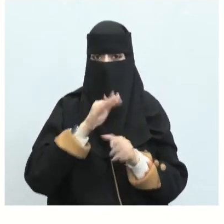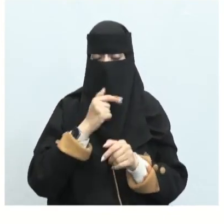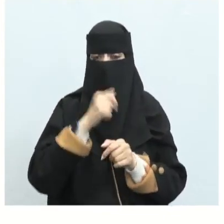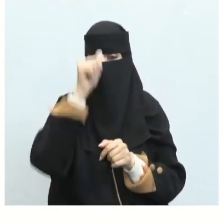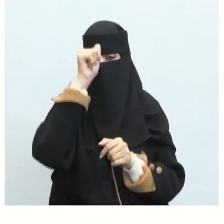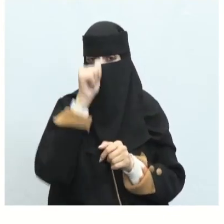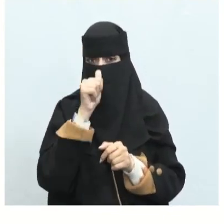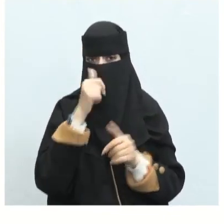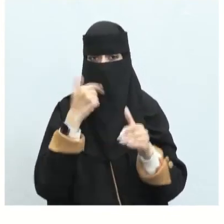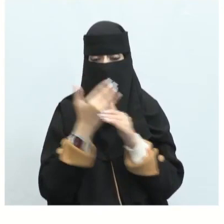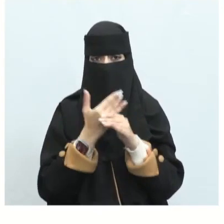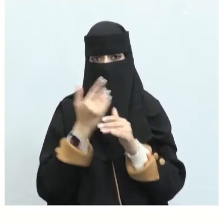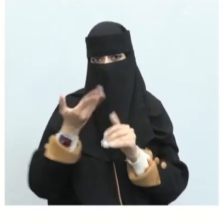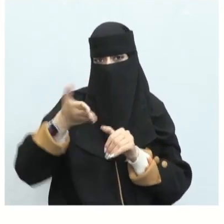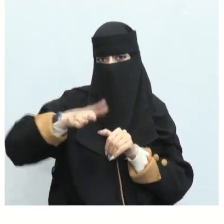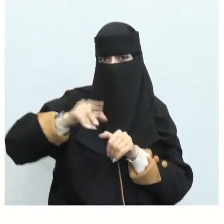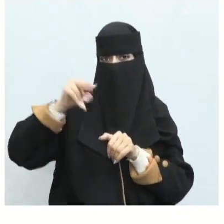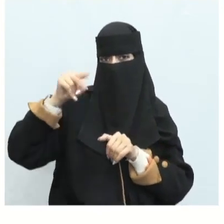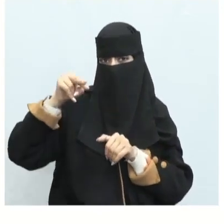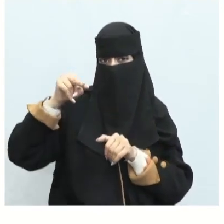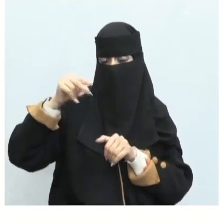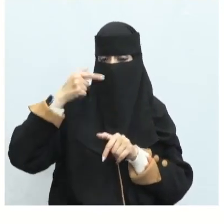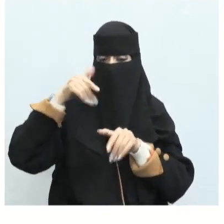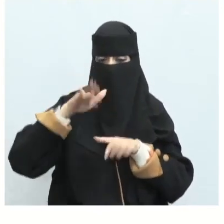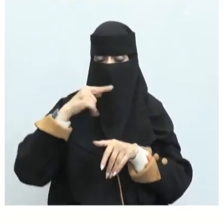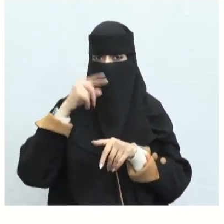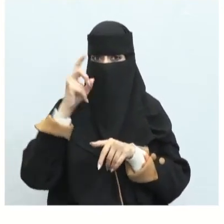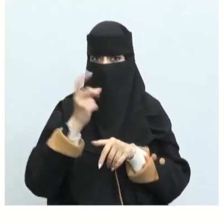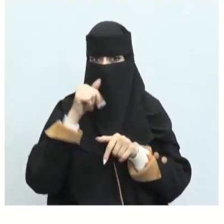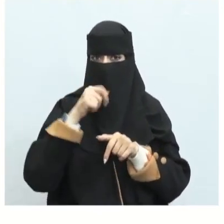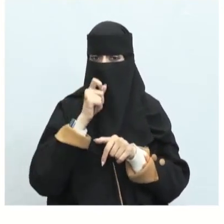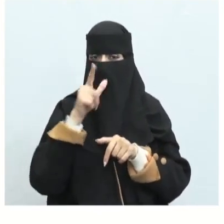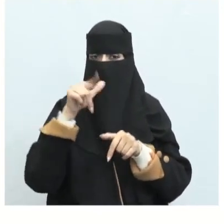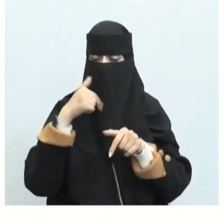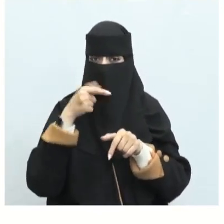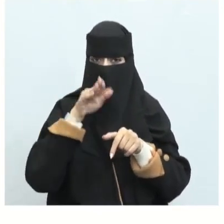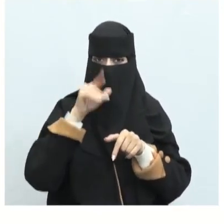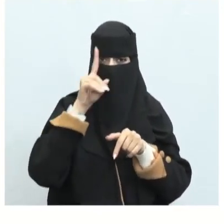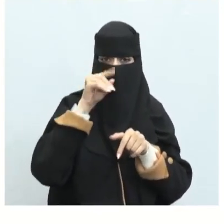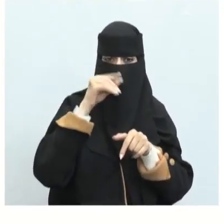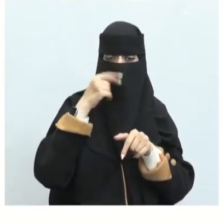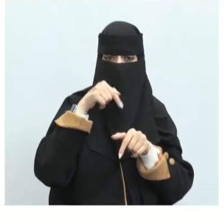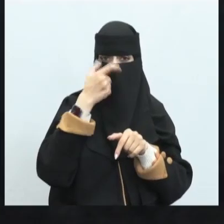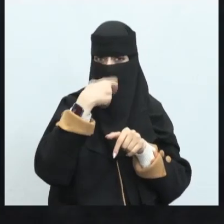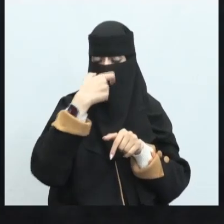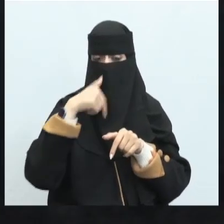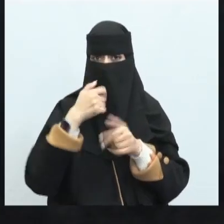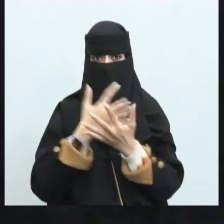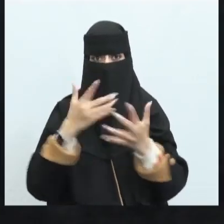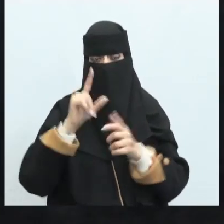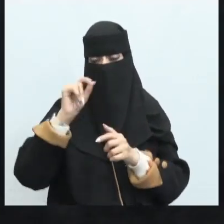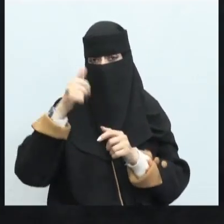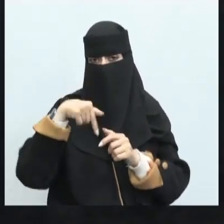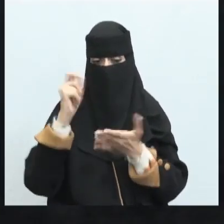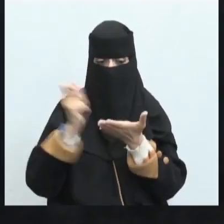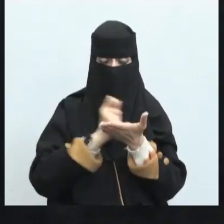عن فقدها وشدة فقدها لصخر وإضا لاحظ حرف الرأي مناسب نبرة الحزن وكان فيه شيء من البكاء فأبدعت شاعرة في